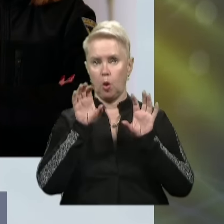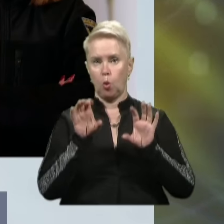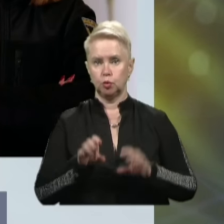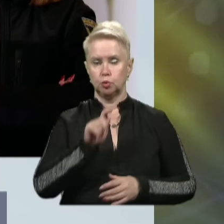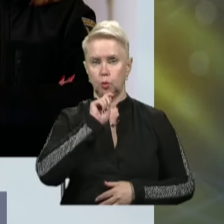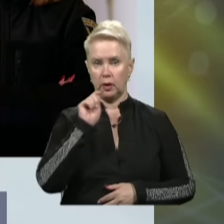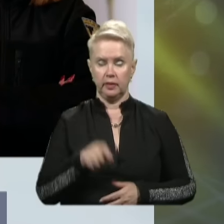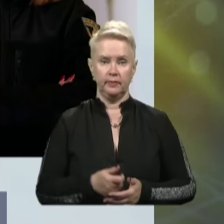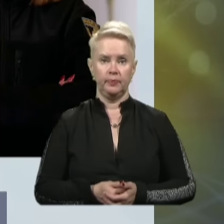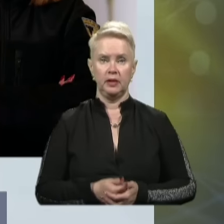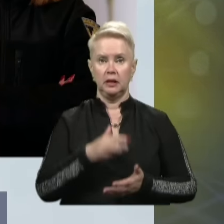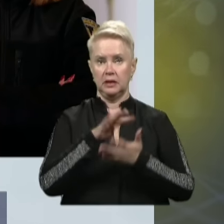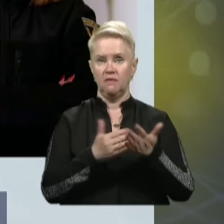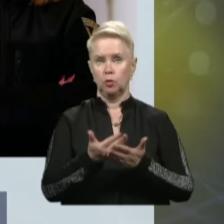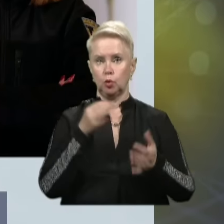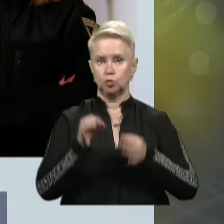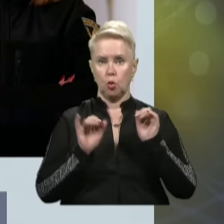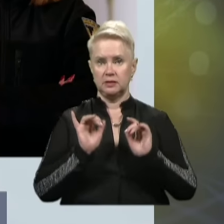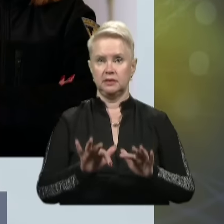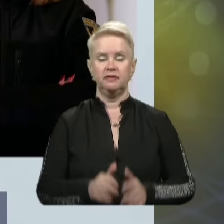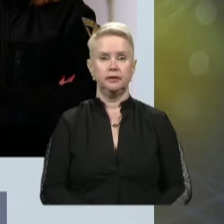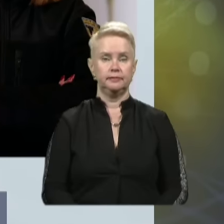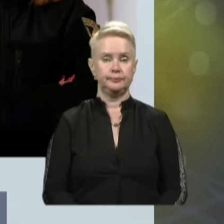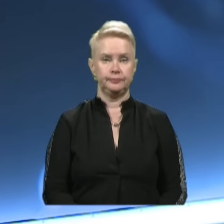кодексу України. Триває досудове розслідування.